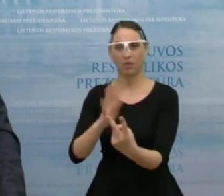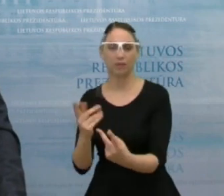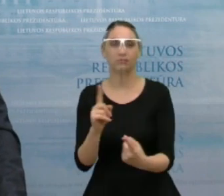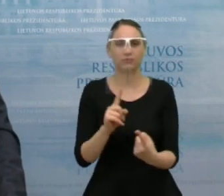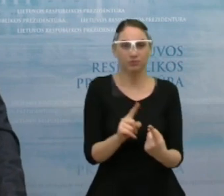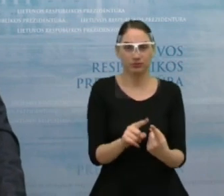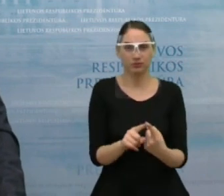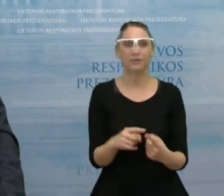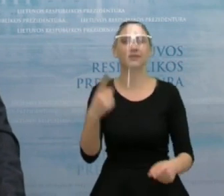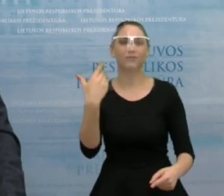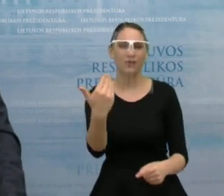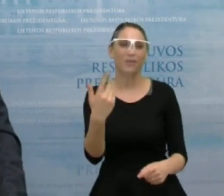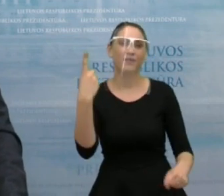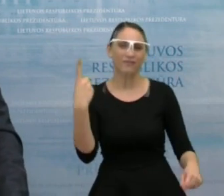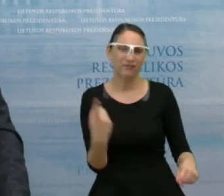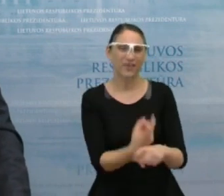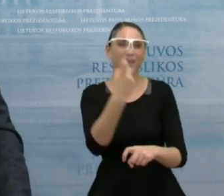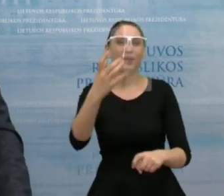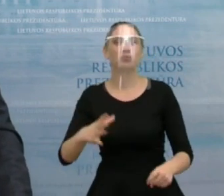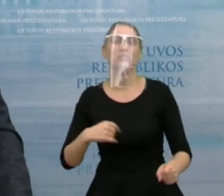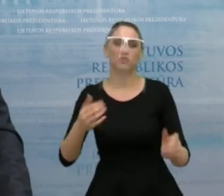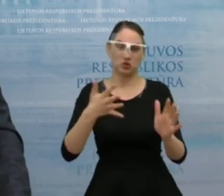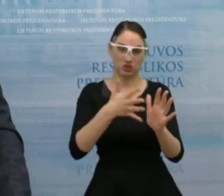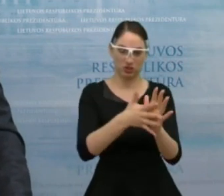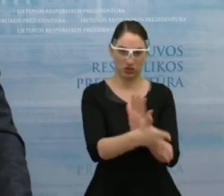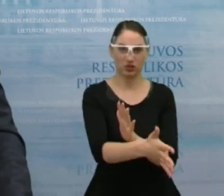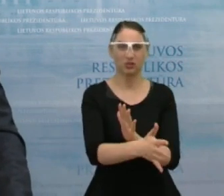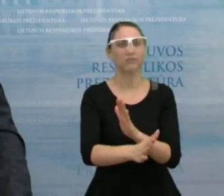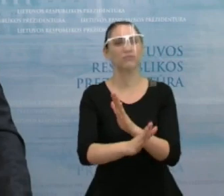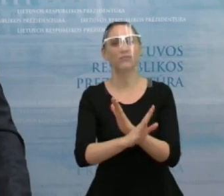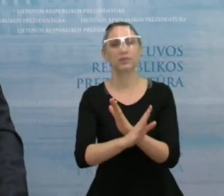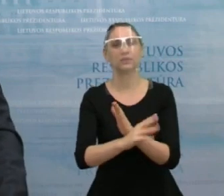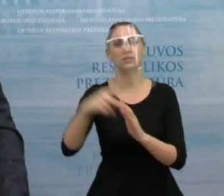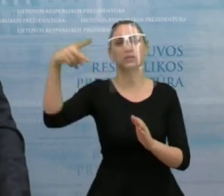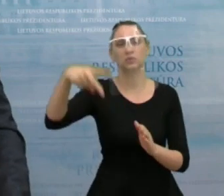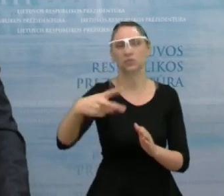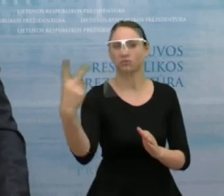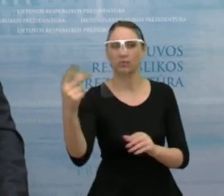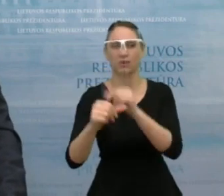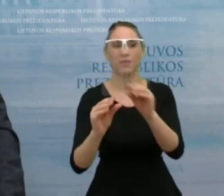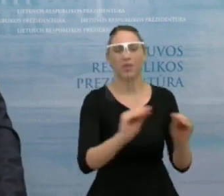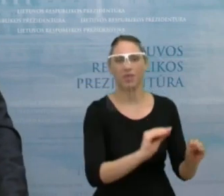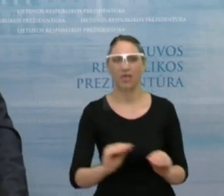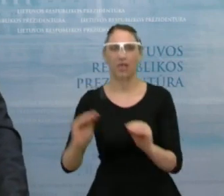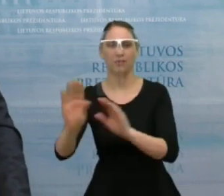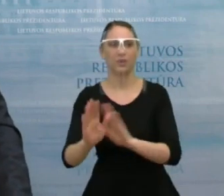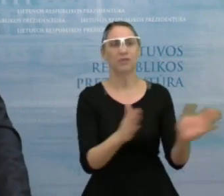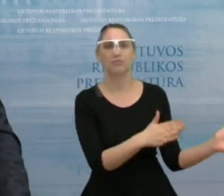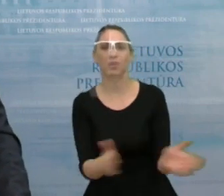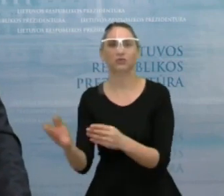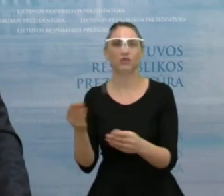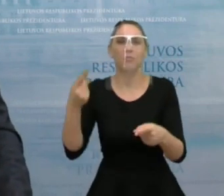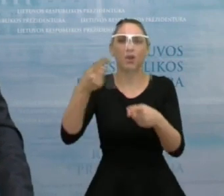kad tos vienkartinės išlaidos, kurios numatytos kitais metais, jos nepersikeltų į 22 metus, netaptų nuolatinimis.